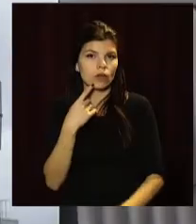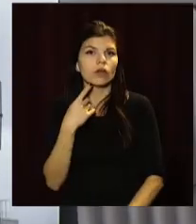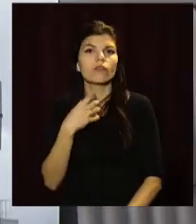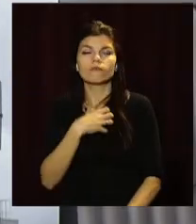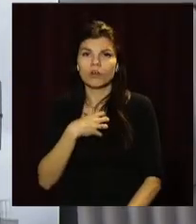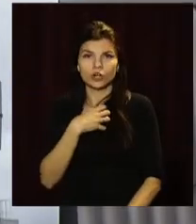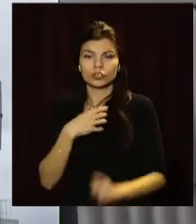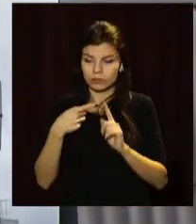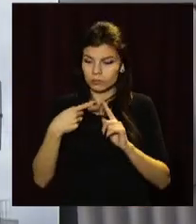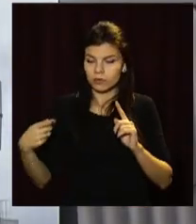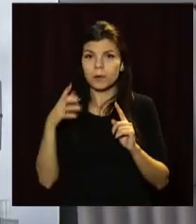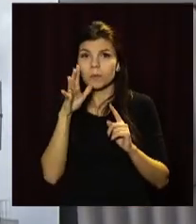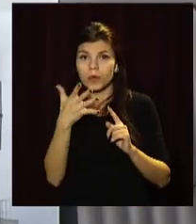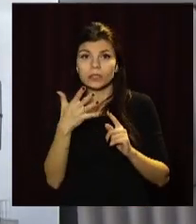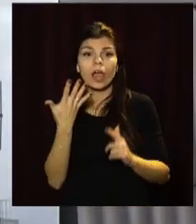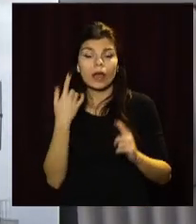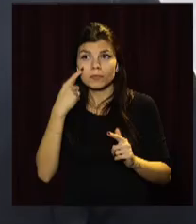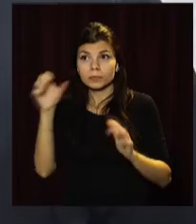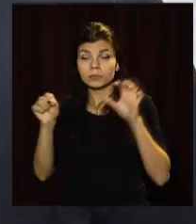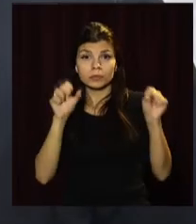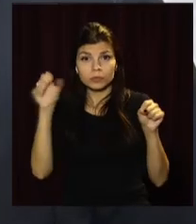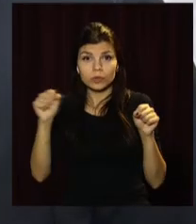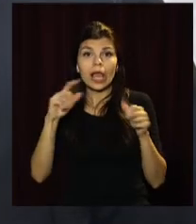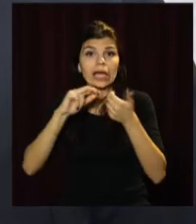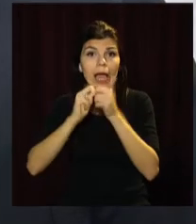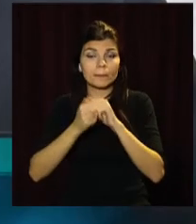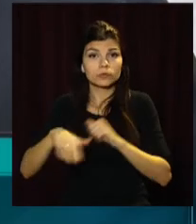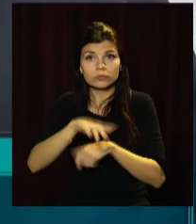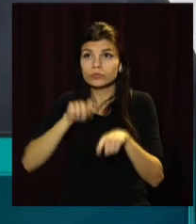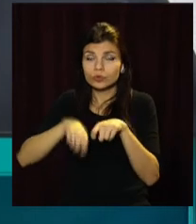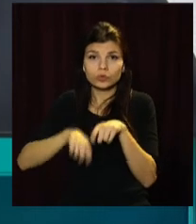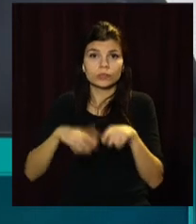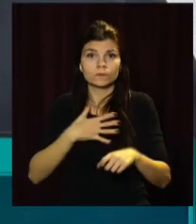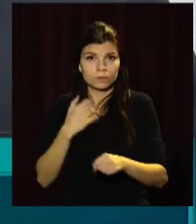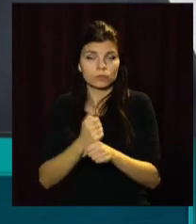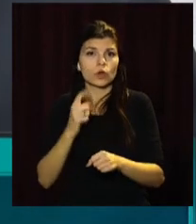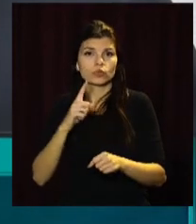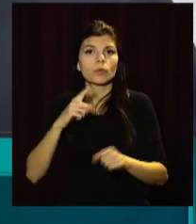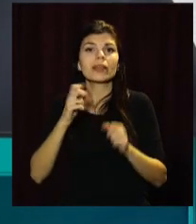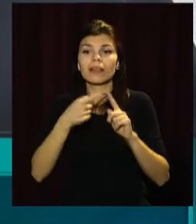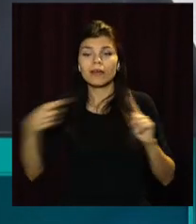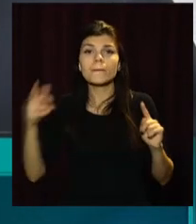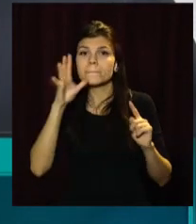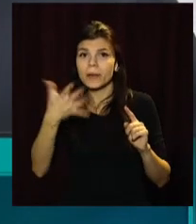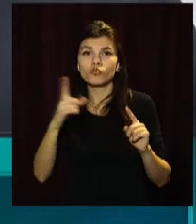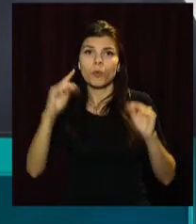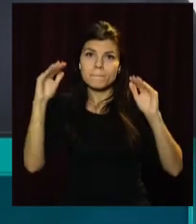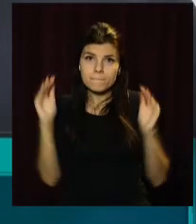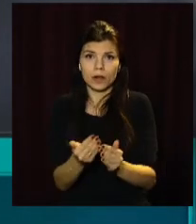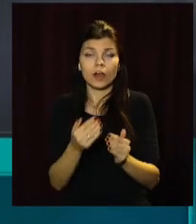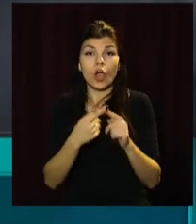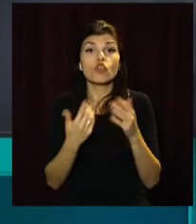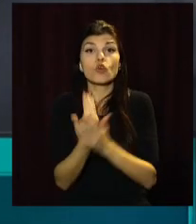дозволять знизити рівень забруднення довкілля в Кам'янському. Будемо приймати нову програму на следуючі п'ять років. І ми хочемо, щоб нова програма, вона